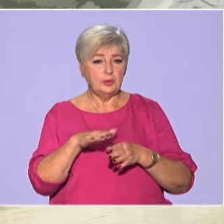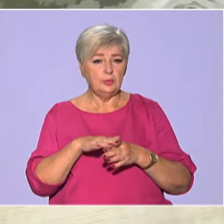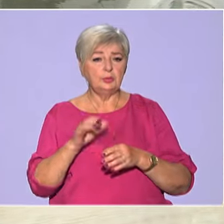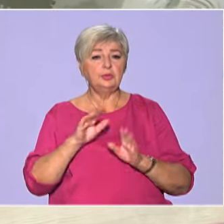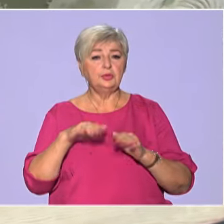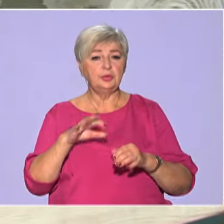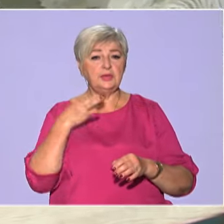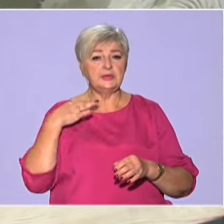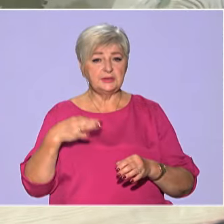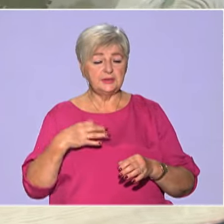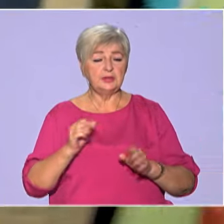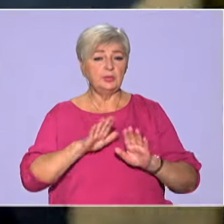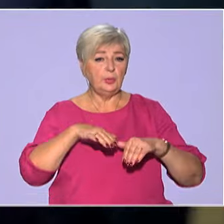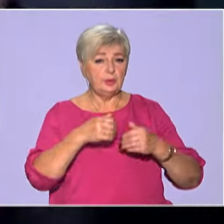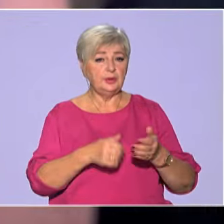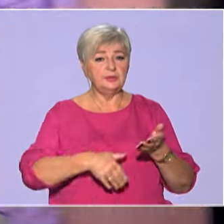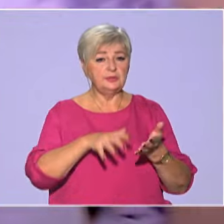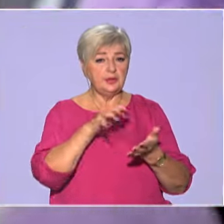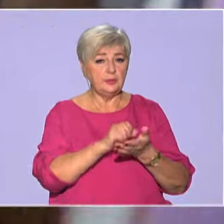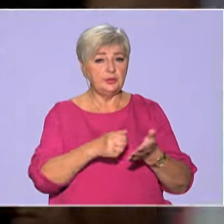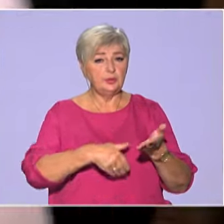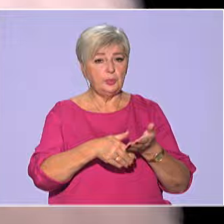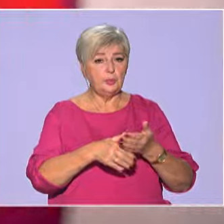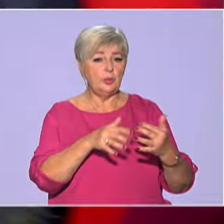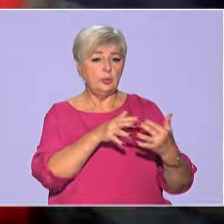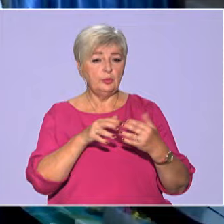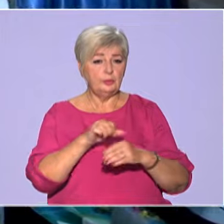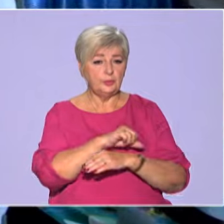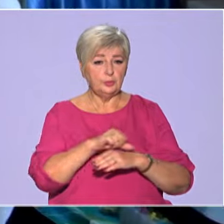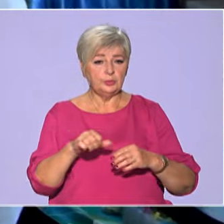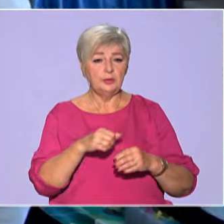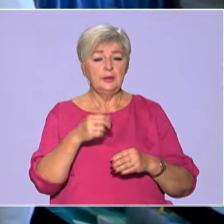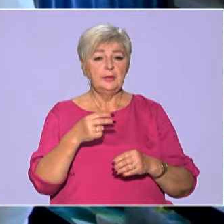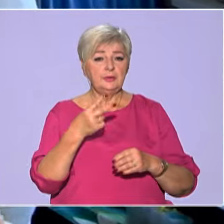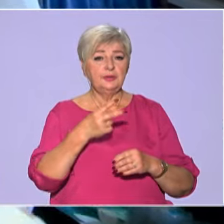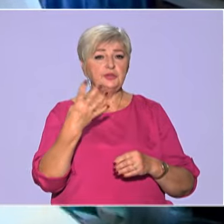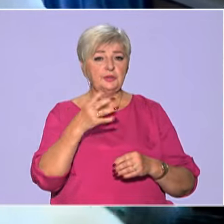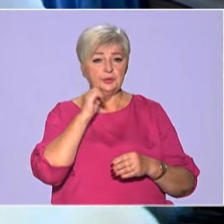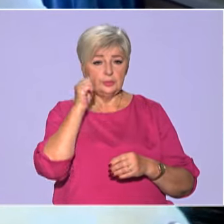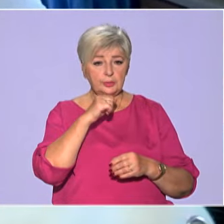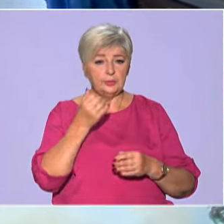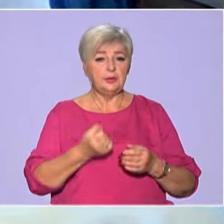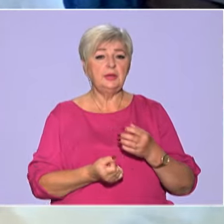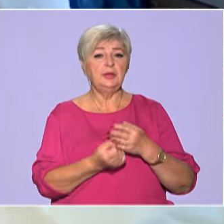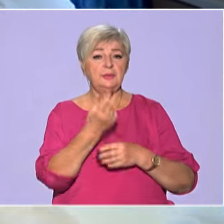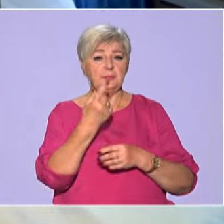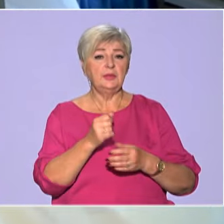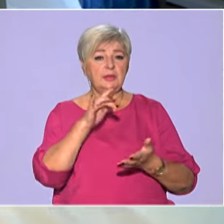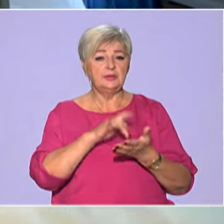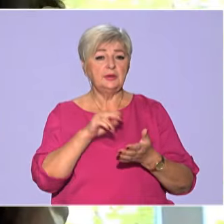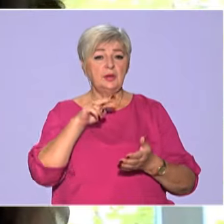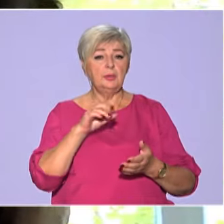син порадив зайнятися допомогою фронту. Так, 25 лютого 2024 року і народився центр